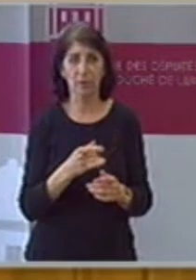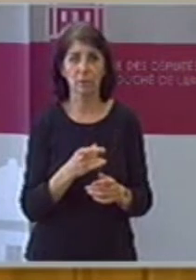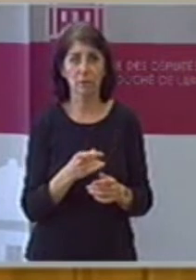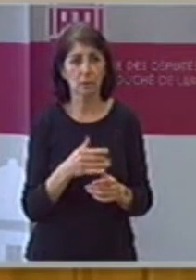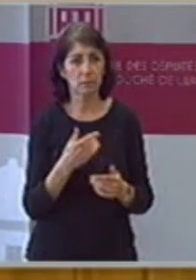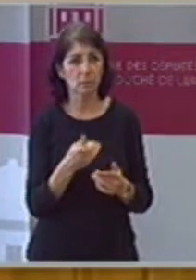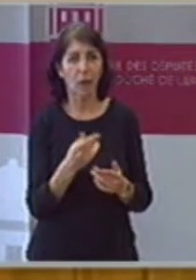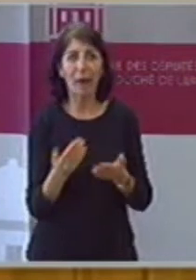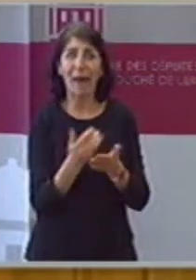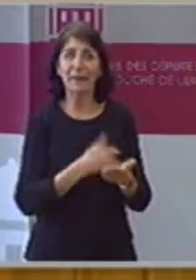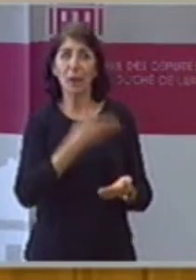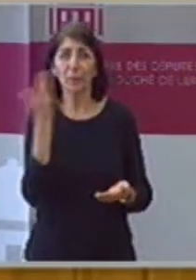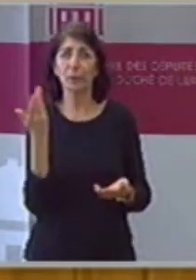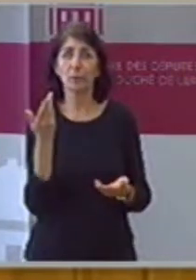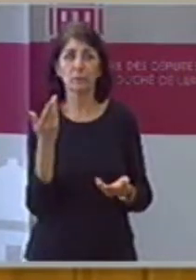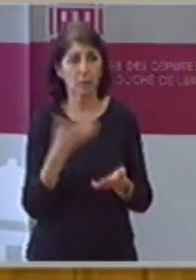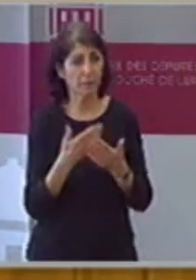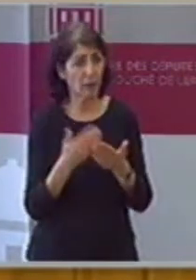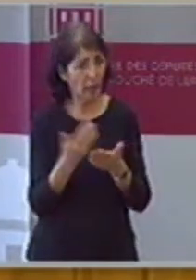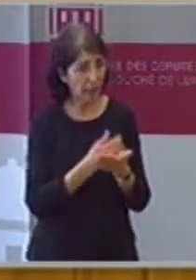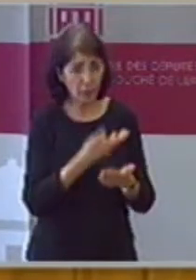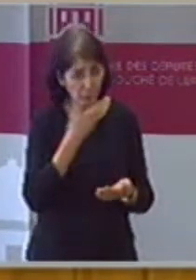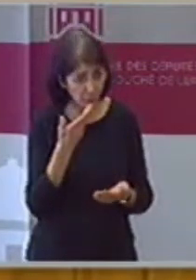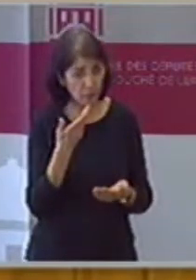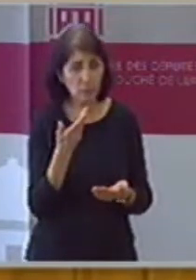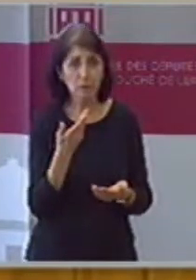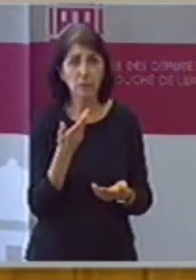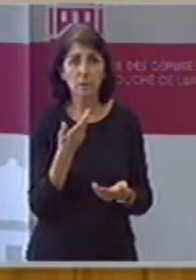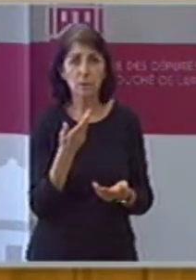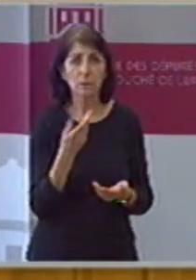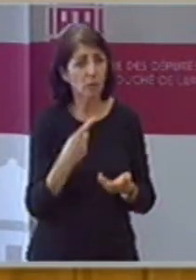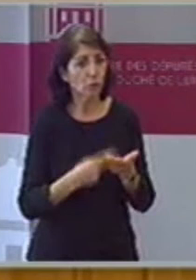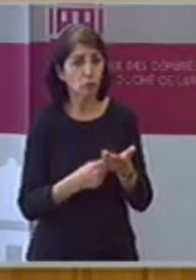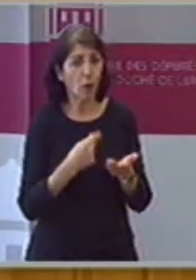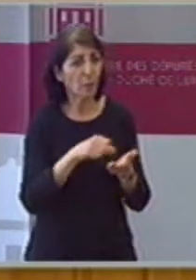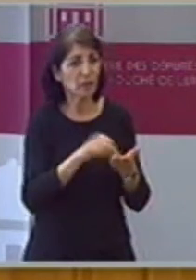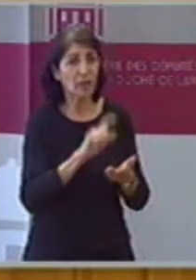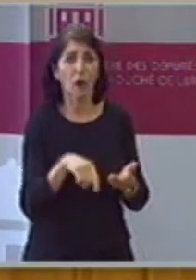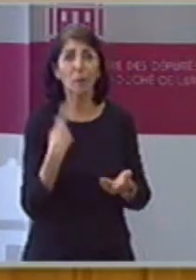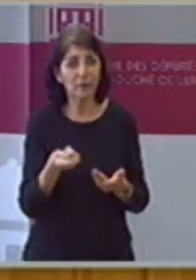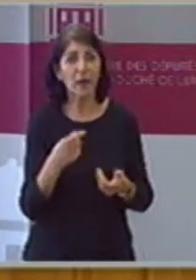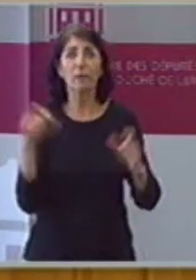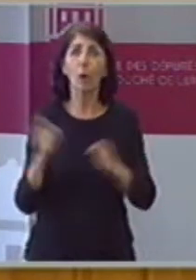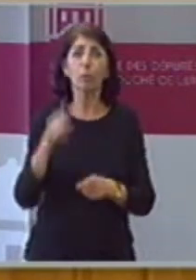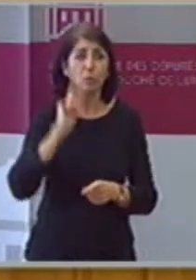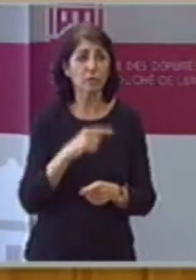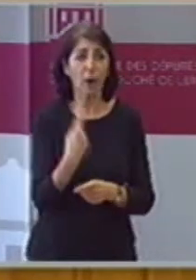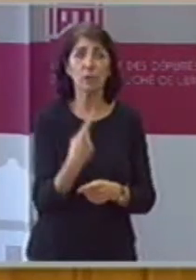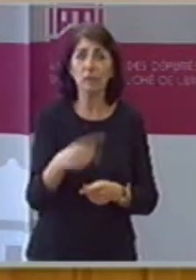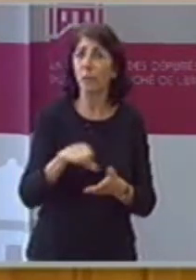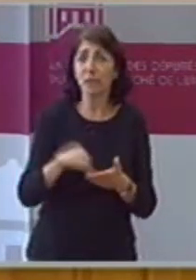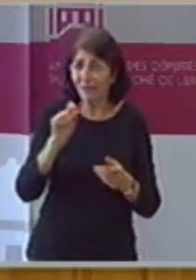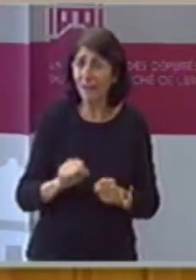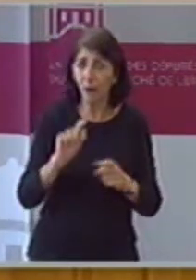Betreuung holt, kriegt sie keinen Euro Hilfe über den Appartement, weil sie keinen Steuern beziehen. Mit dieser